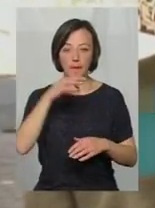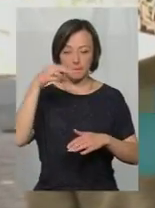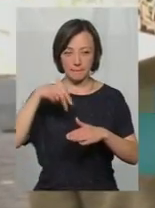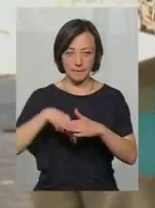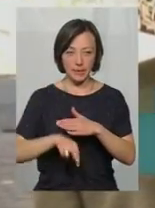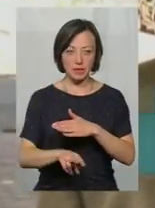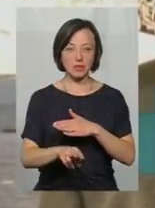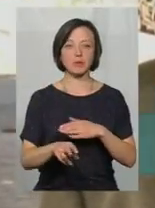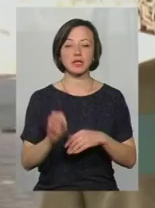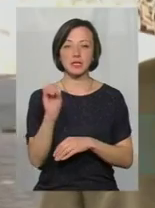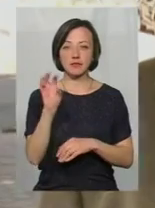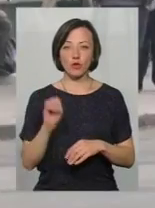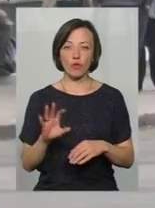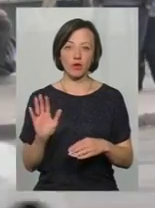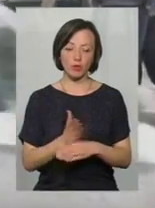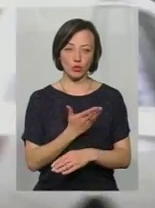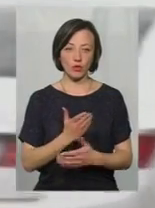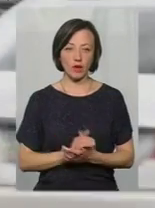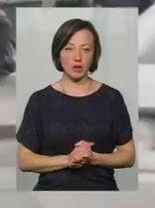перехід, світлофор демонтували.